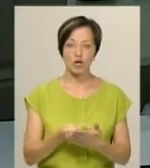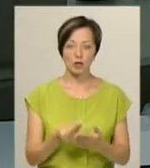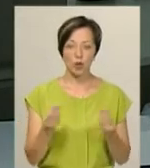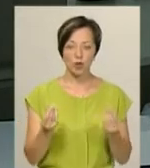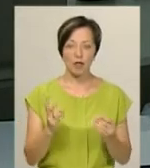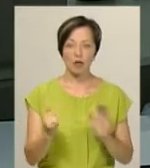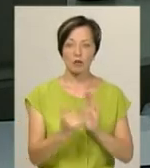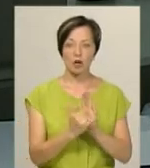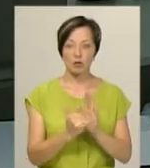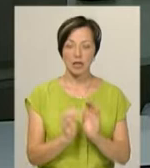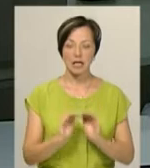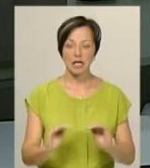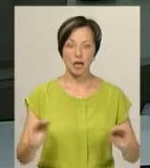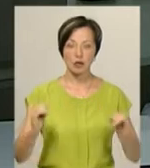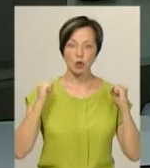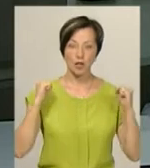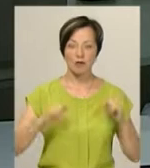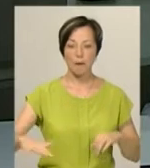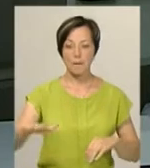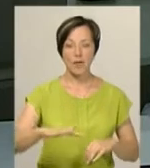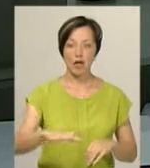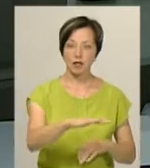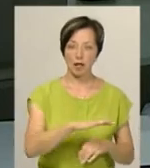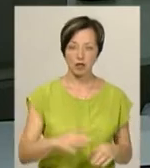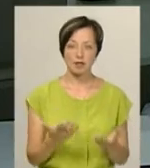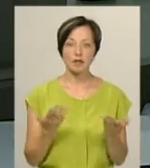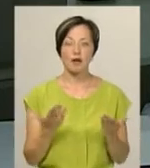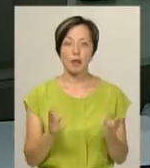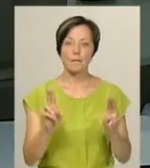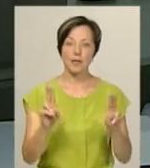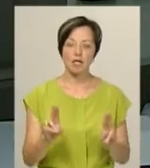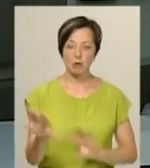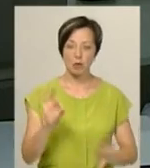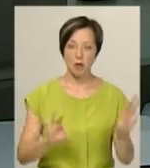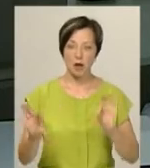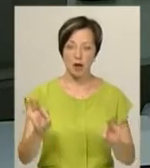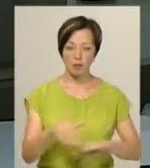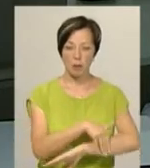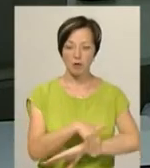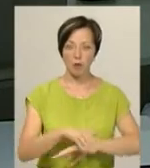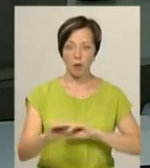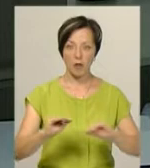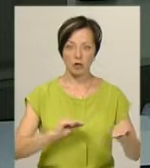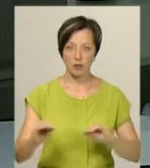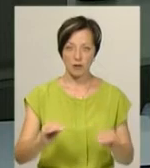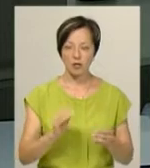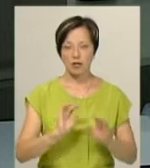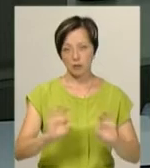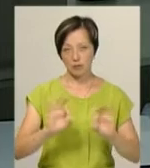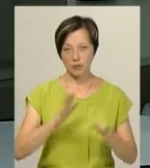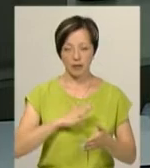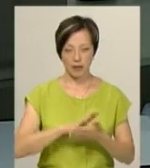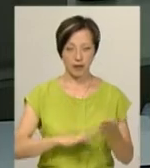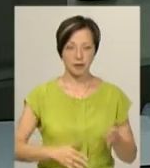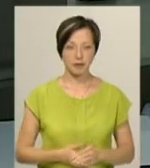грошей на встановлення дитячих і спортивних майданчиків і за яким принципом обираються подвір'я, в яких їх облаштовують, у сюжеті Наталії